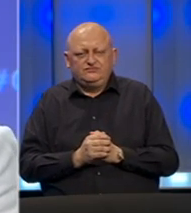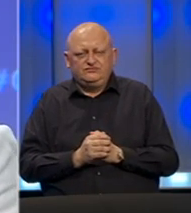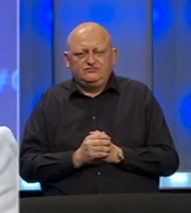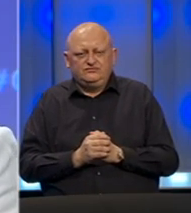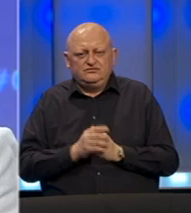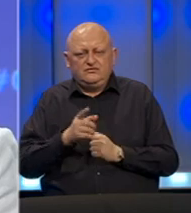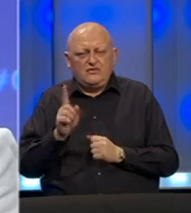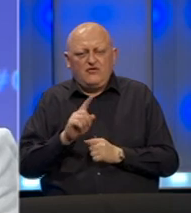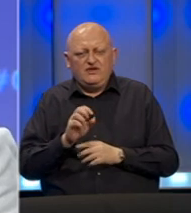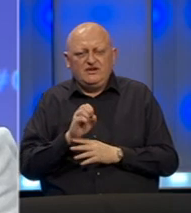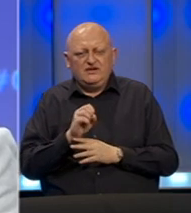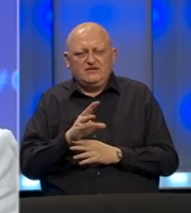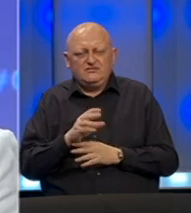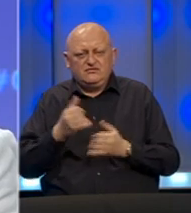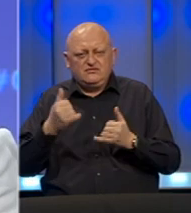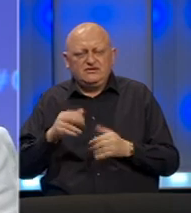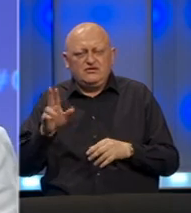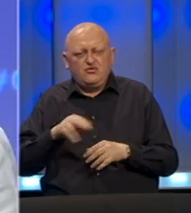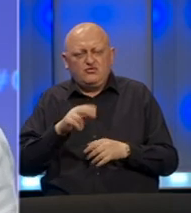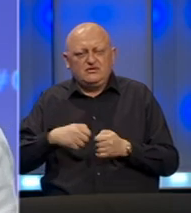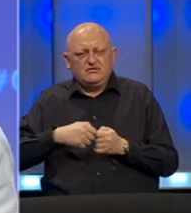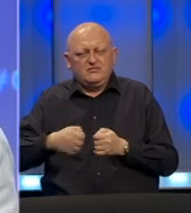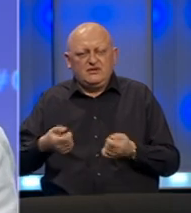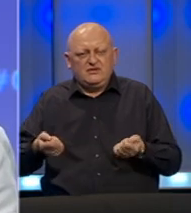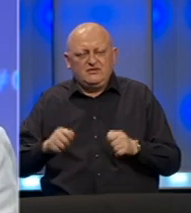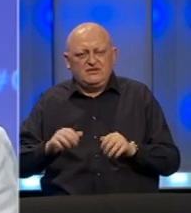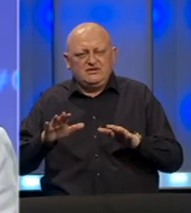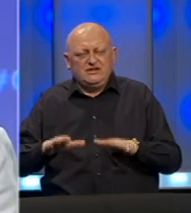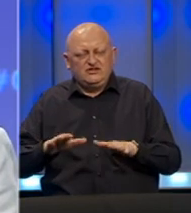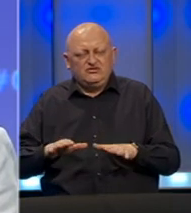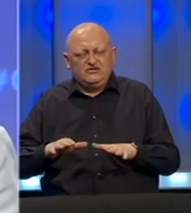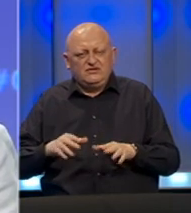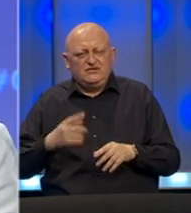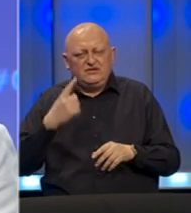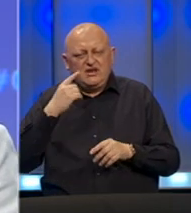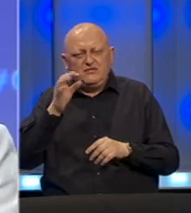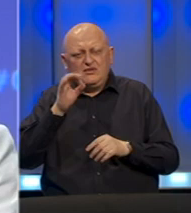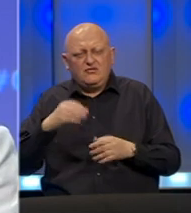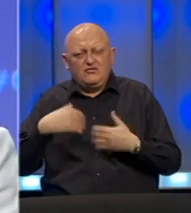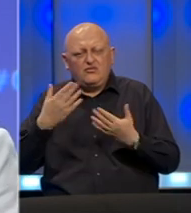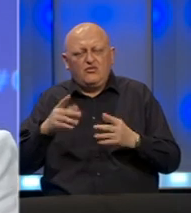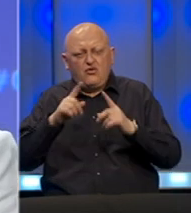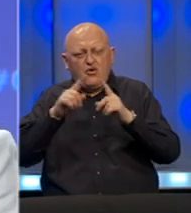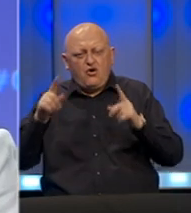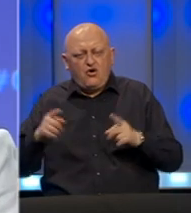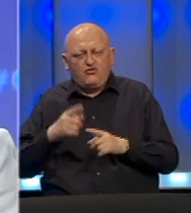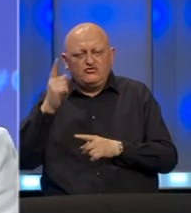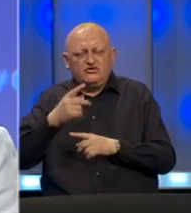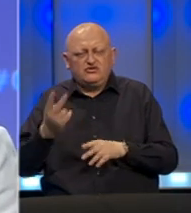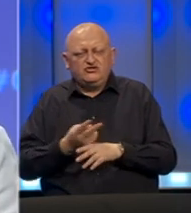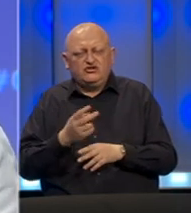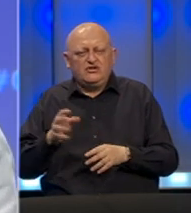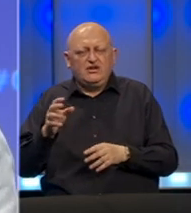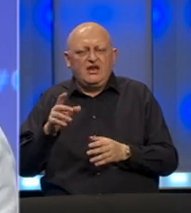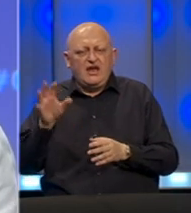Ovo nije signal da se od sada mogu ukinuti mjere zatvaranja i zadržavanja. Namjera plana je da pruži okvir za odluke država članica